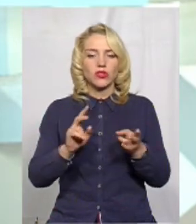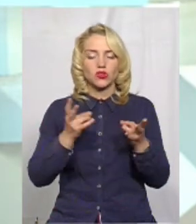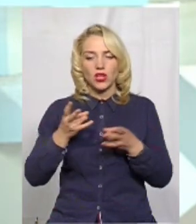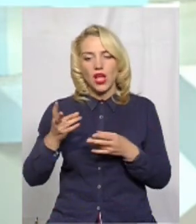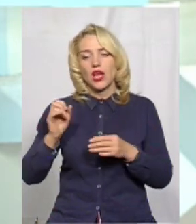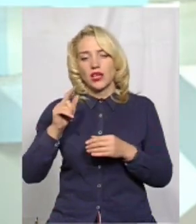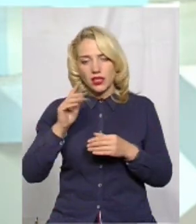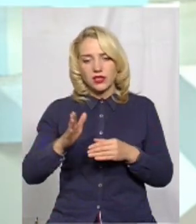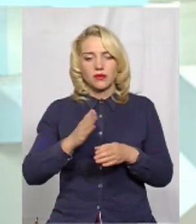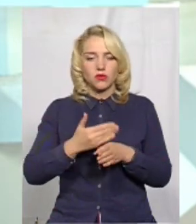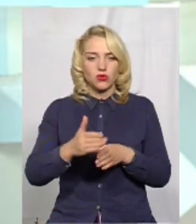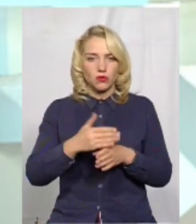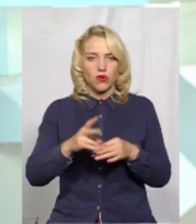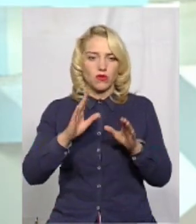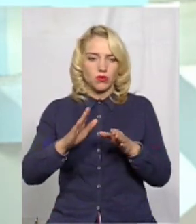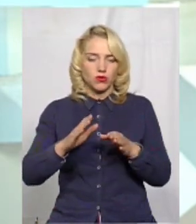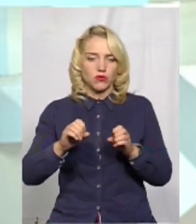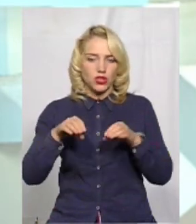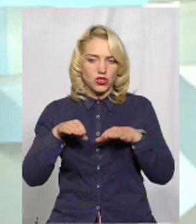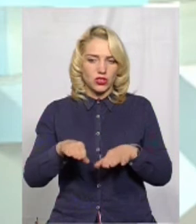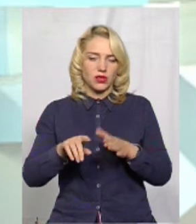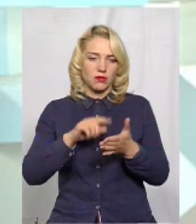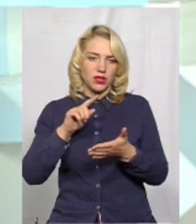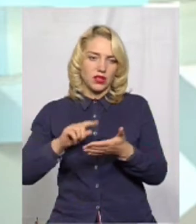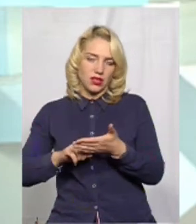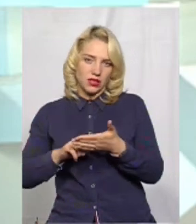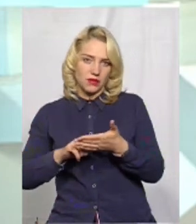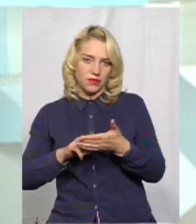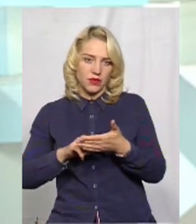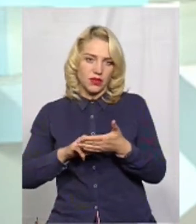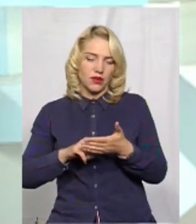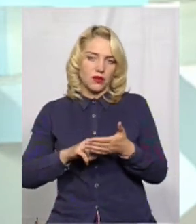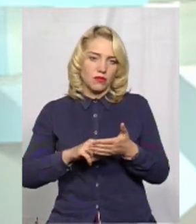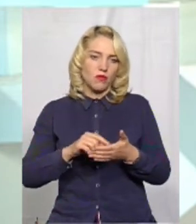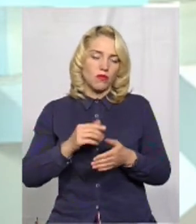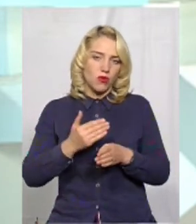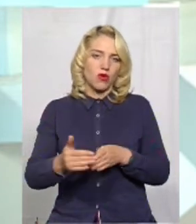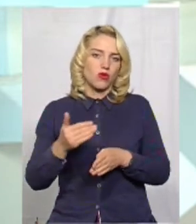питання будемо вирішувати вже на місці і по ходу вирішення покроково.